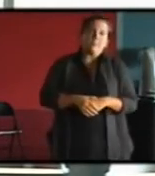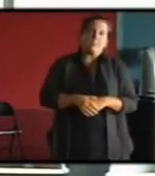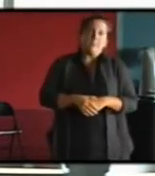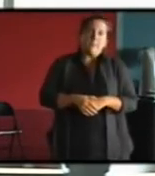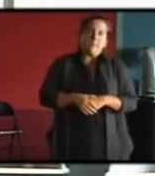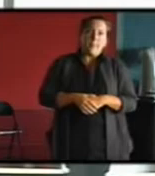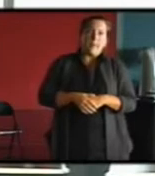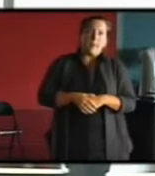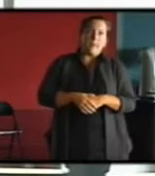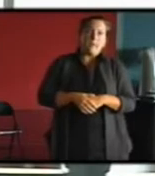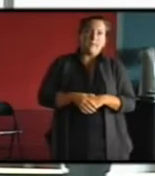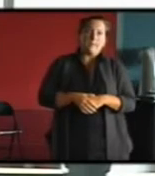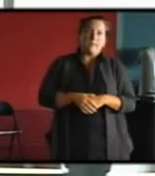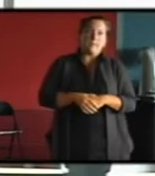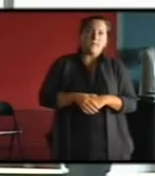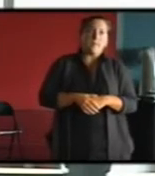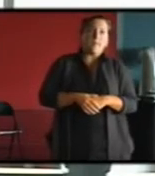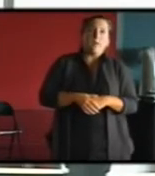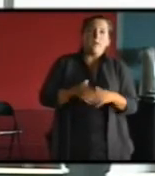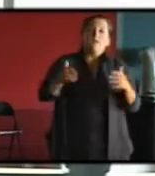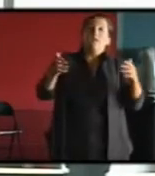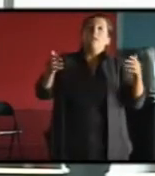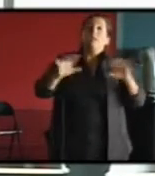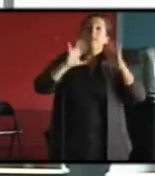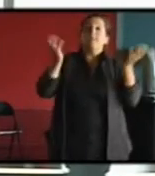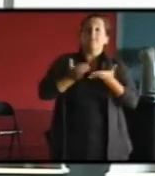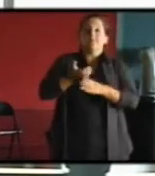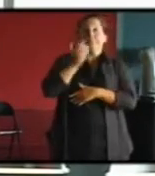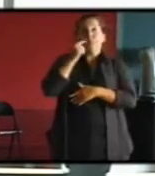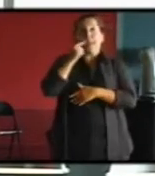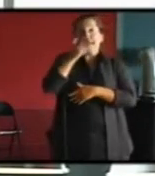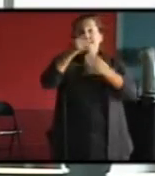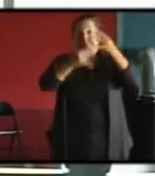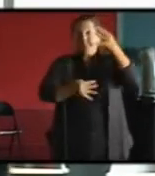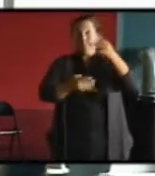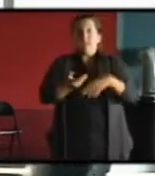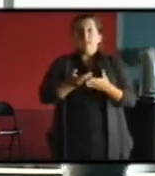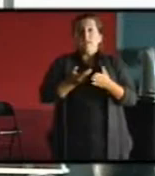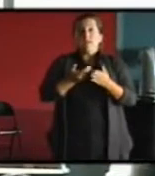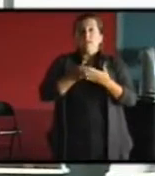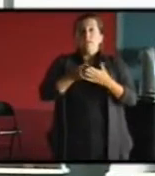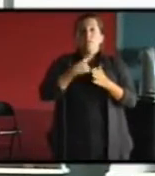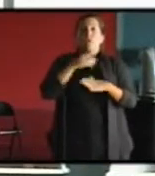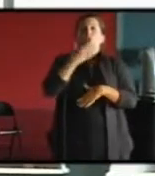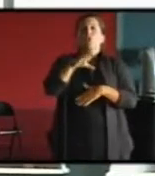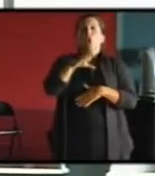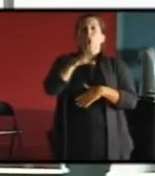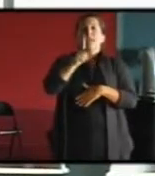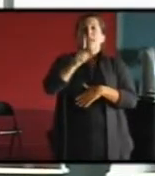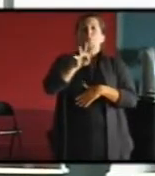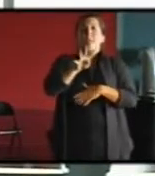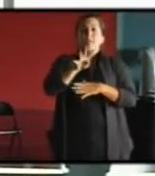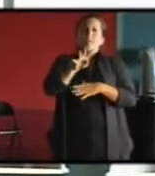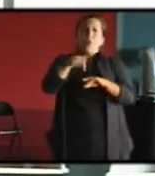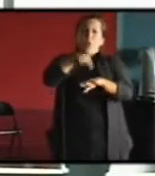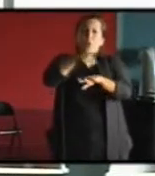Donc, ensuite, on se rend compte à partir de ça que, en fait, descendre jusqu'à 100 kWh,'est assez simple en